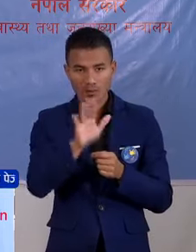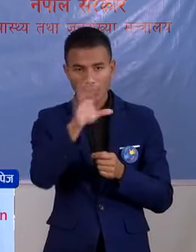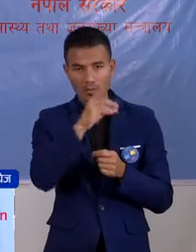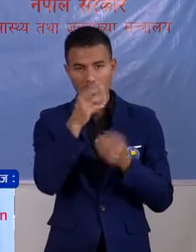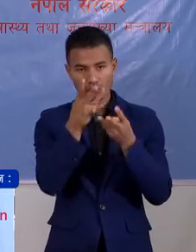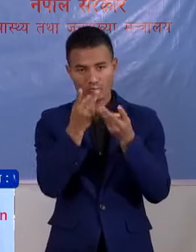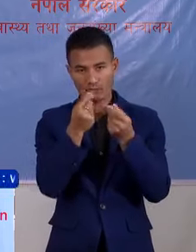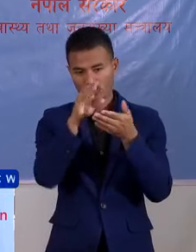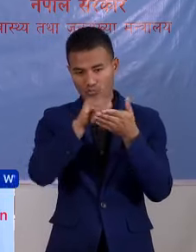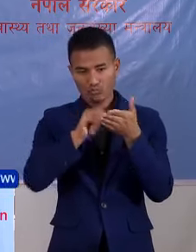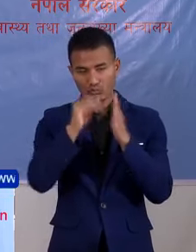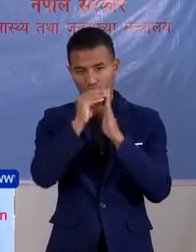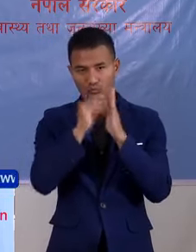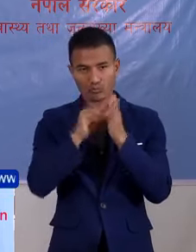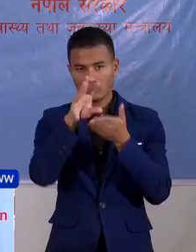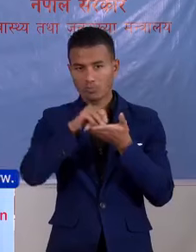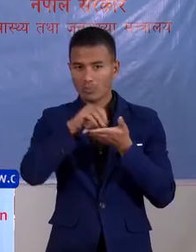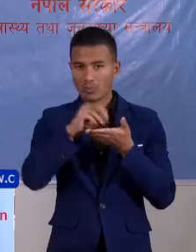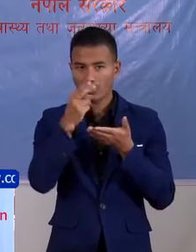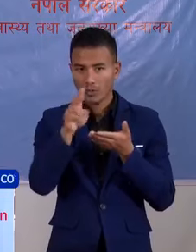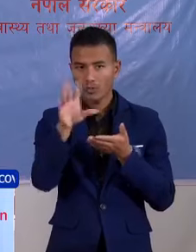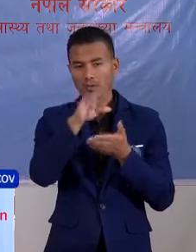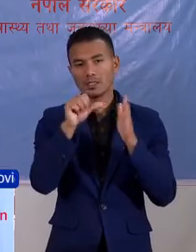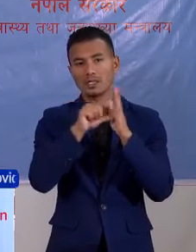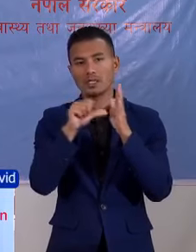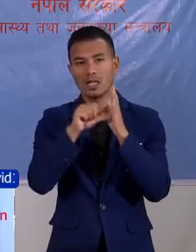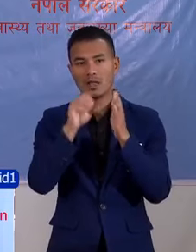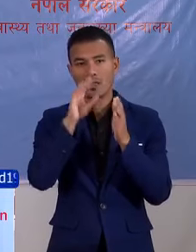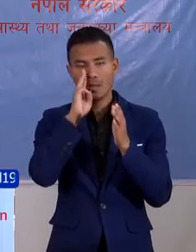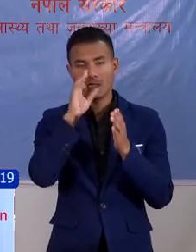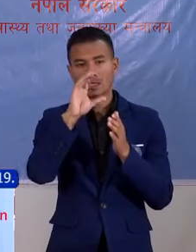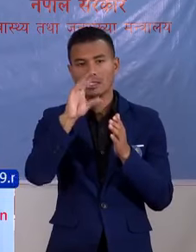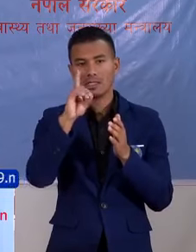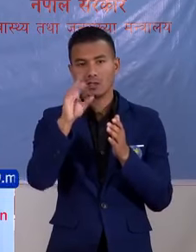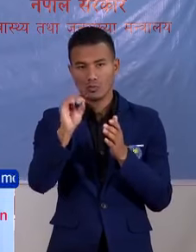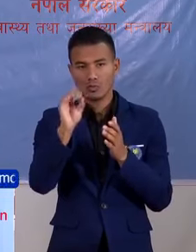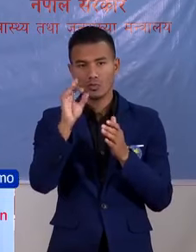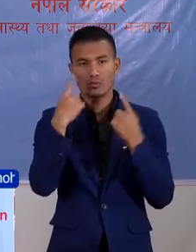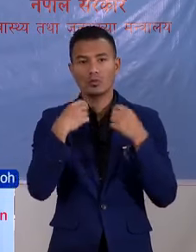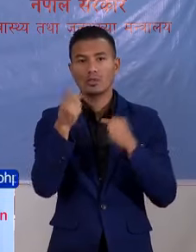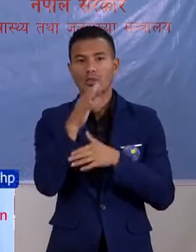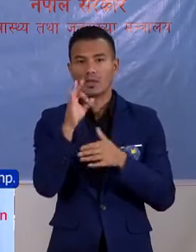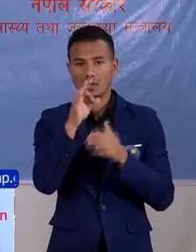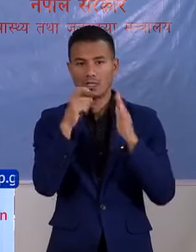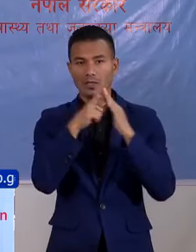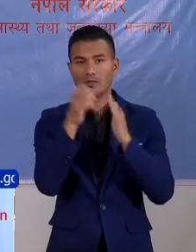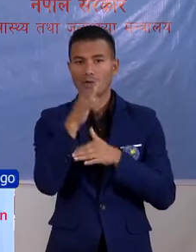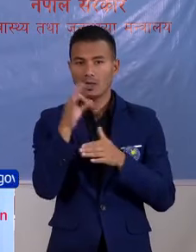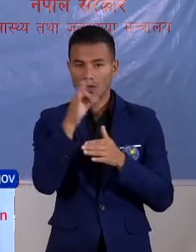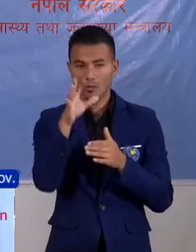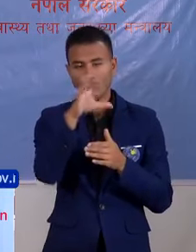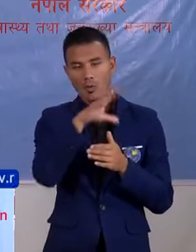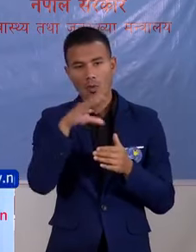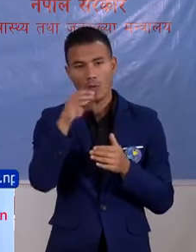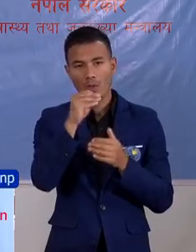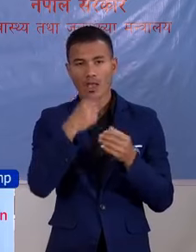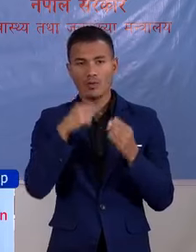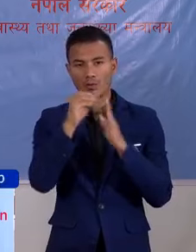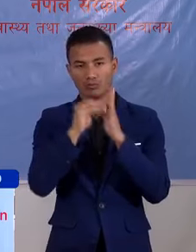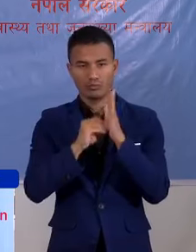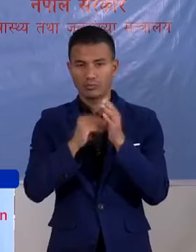फोरेड़ की आवस्ता पर चाहिए,